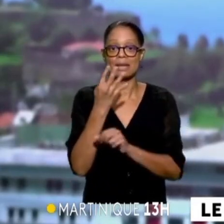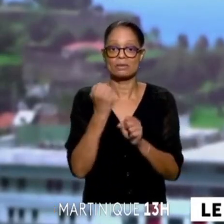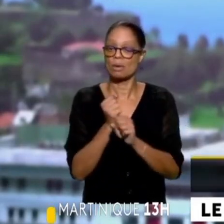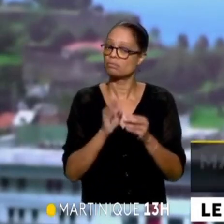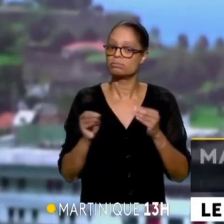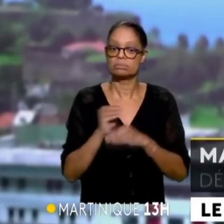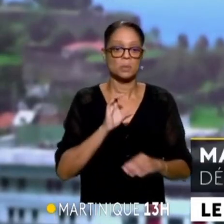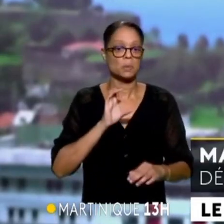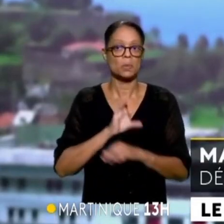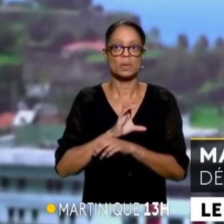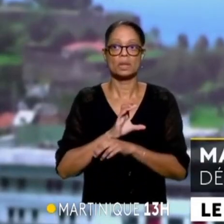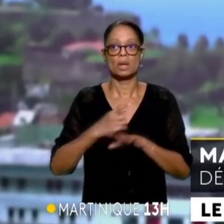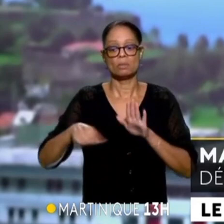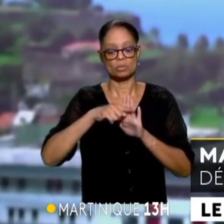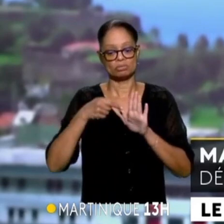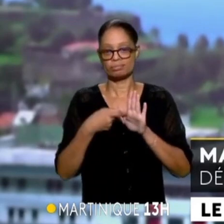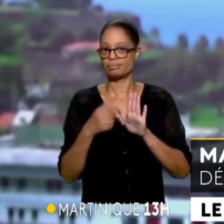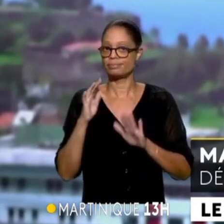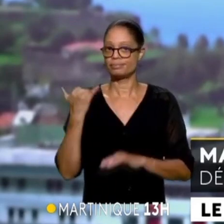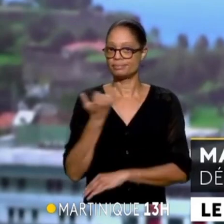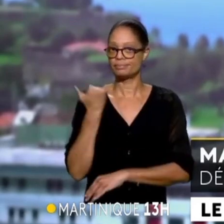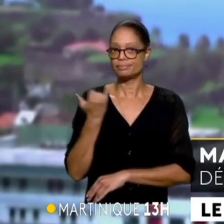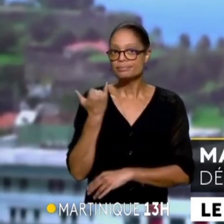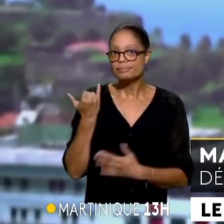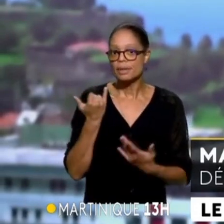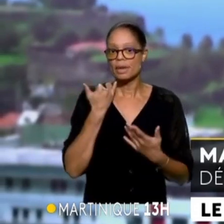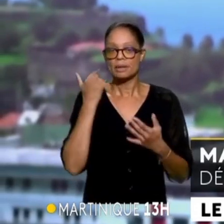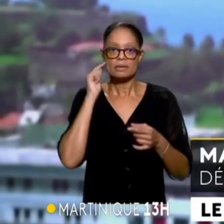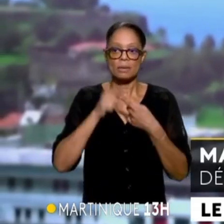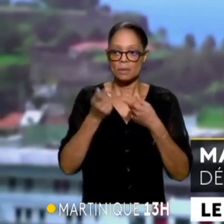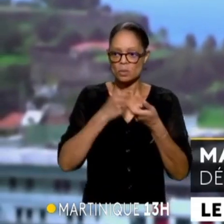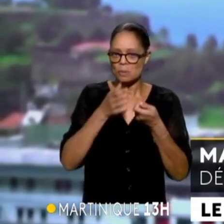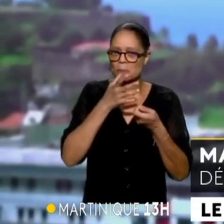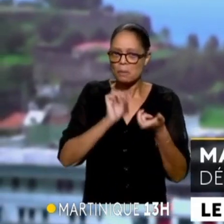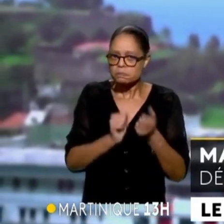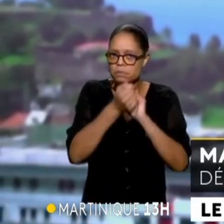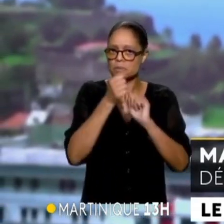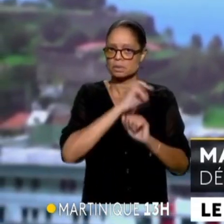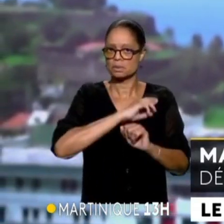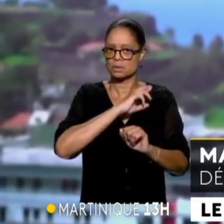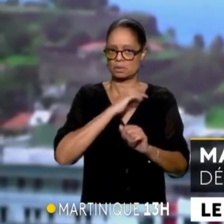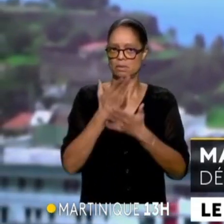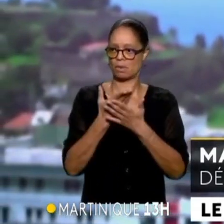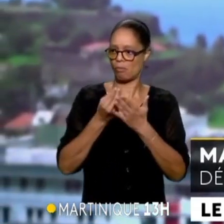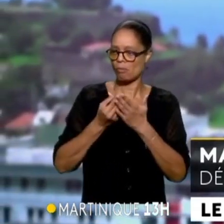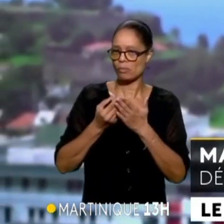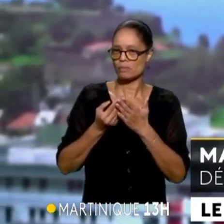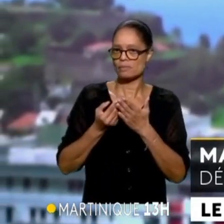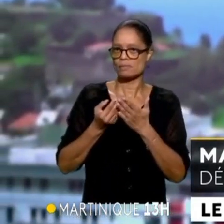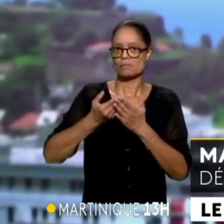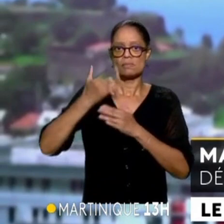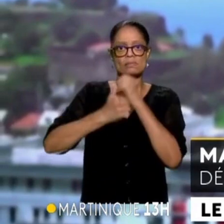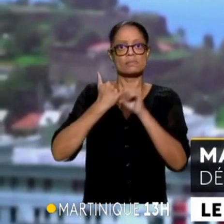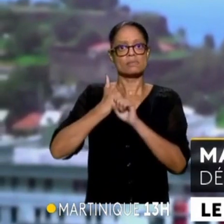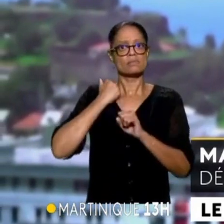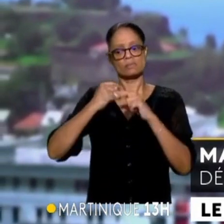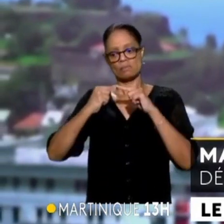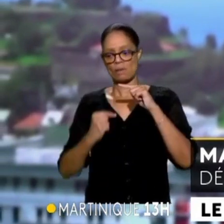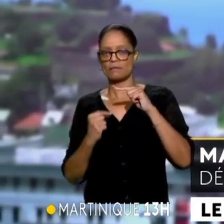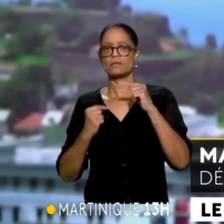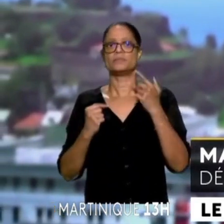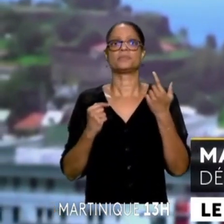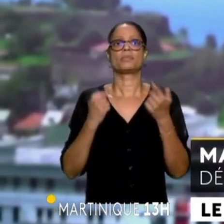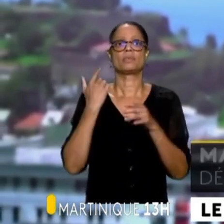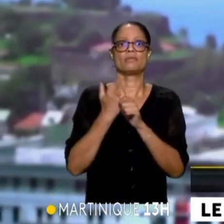mesure qui est inutile d'un point de vue économique. Il n pas de nécessité économique aujourd'hui à réformer notre système de retraite. Il a été excédentaire l'année dernière, en 2022.